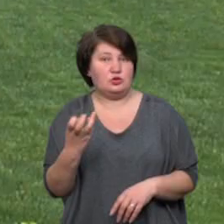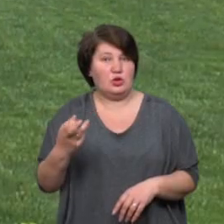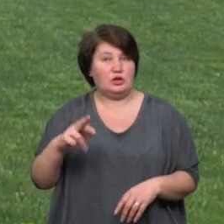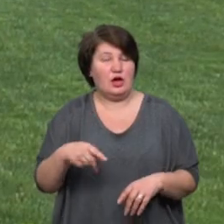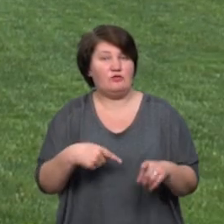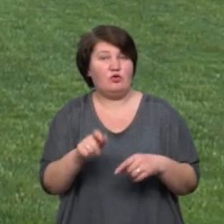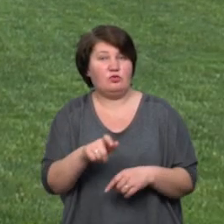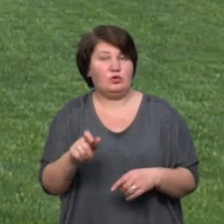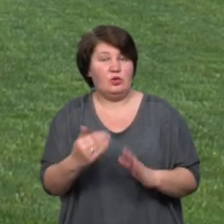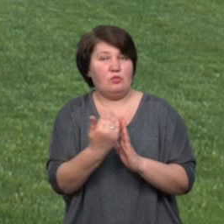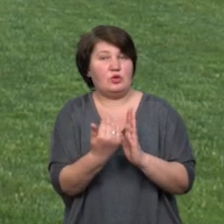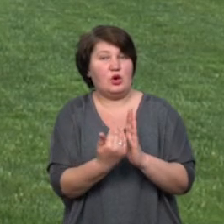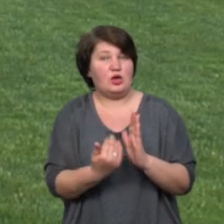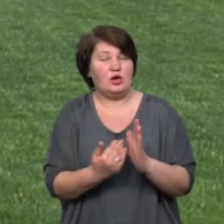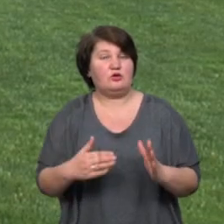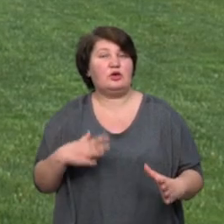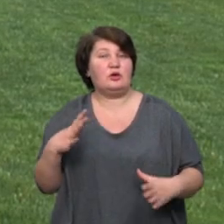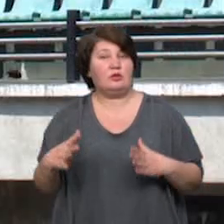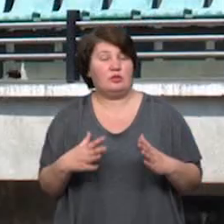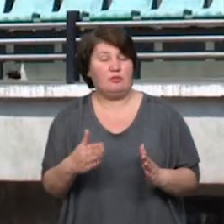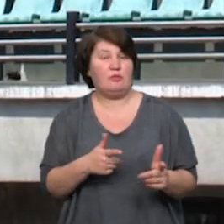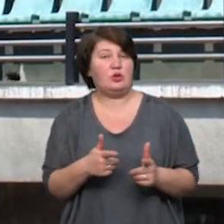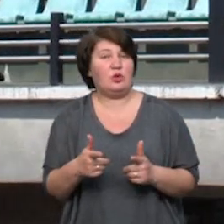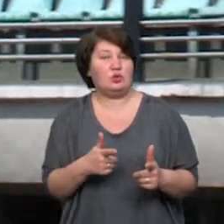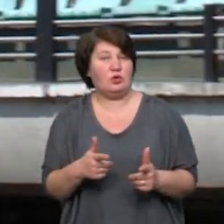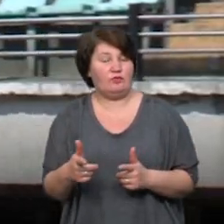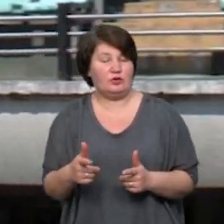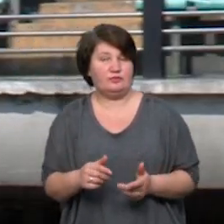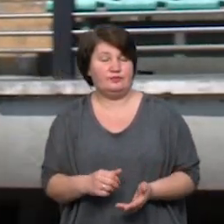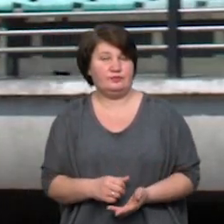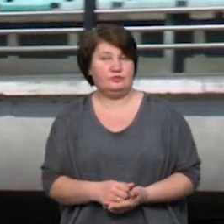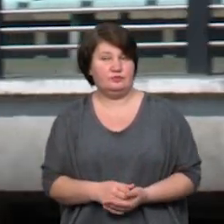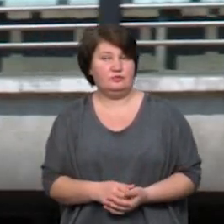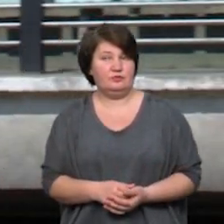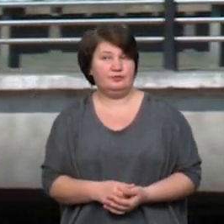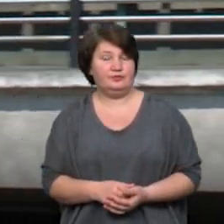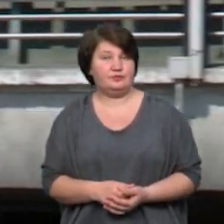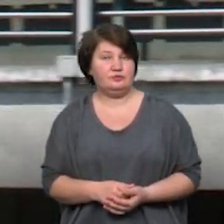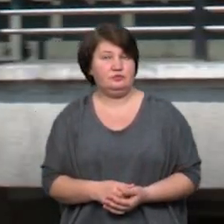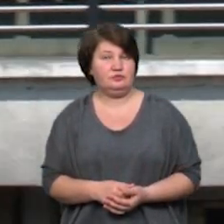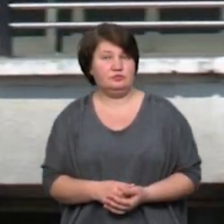надійшлють програми з фізичної підготовки. Ілона Шевченко, Назар Вінтонюк, новини на Суспільному, Івано-Франківськ.